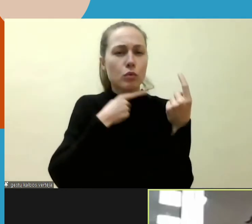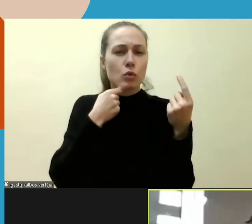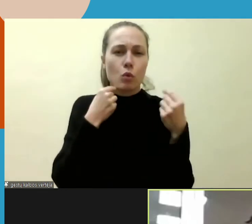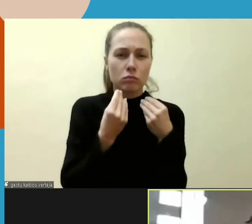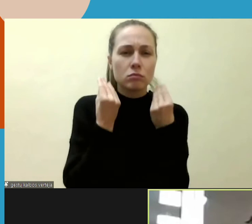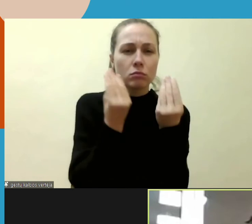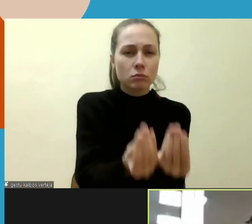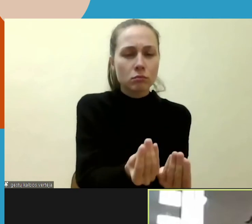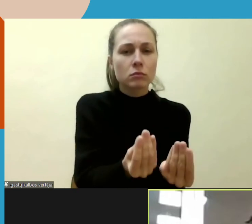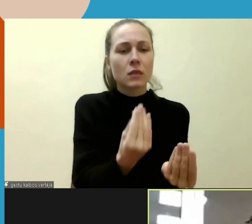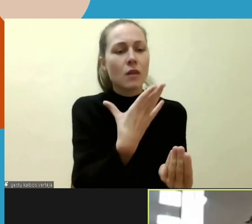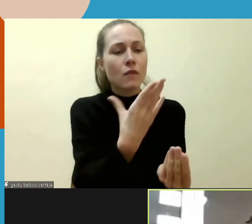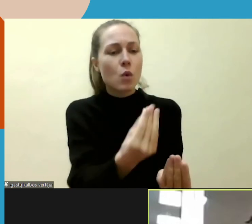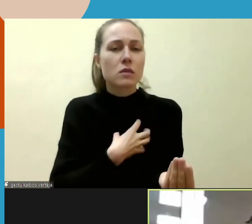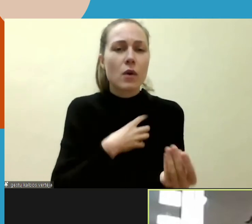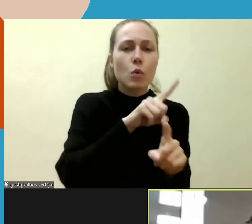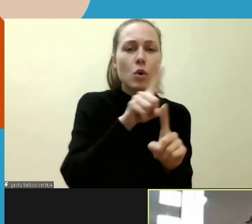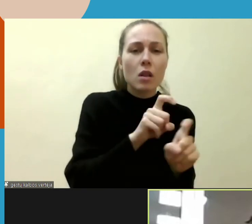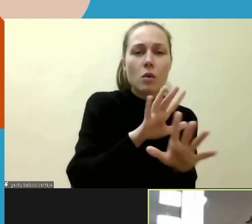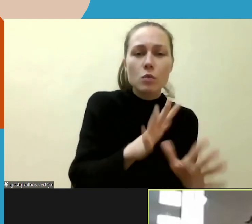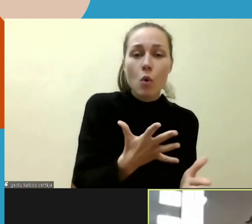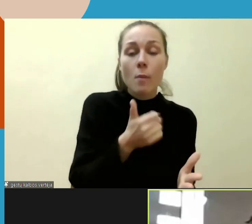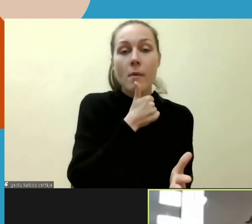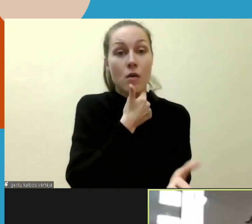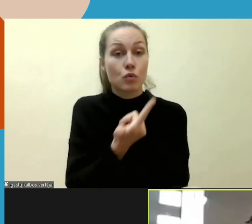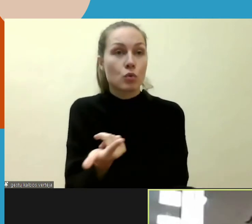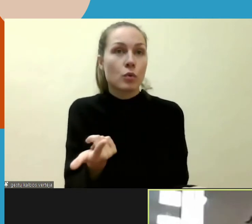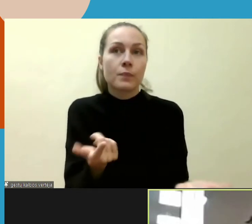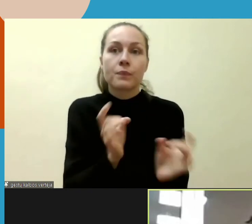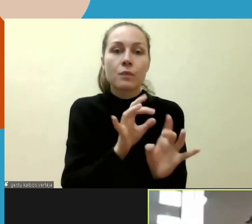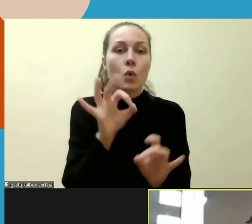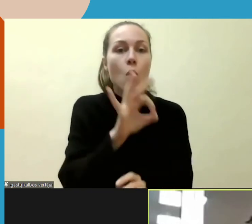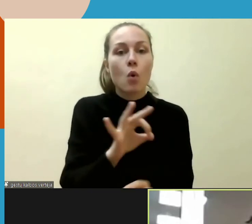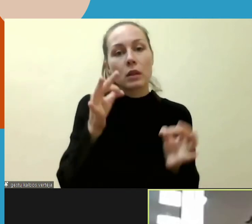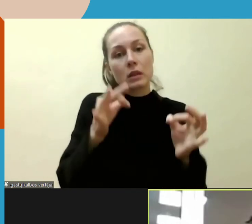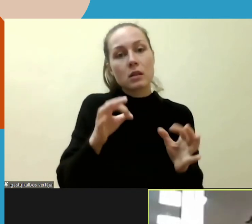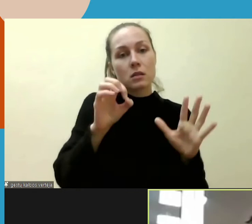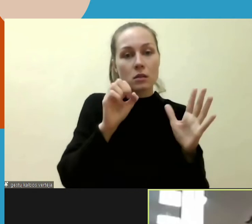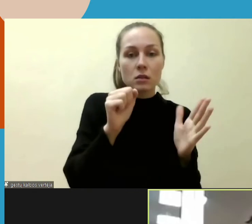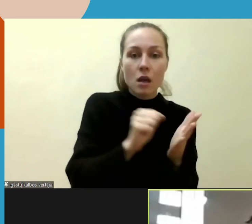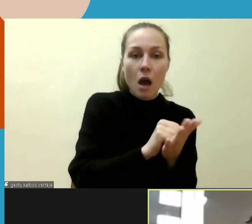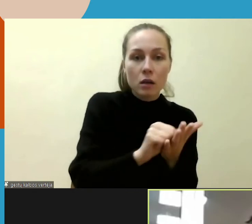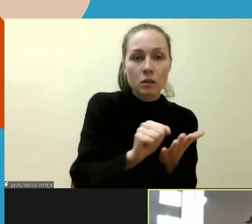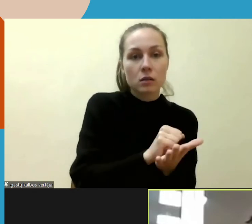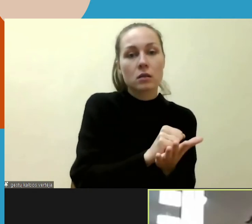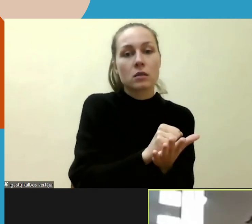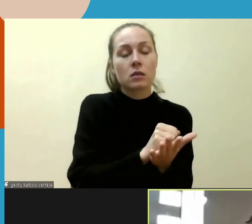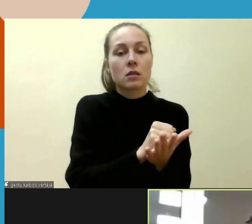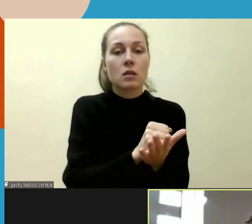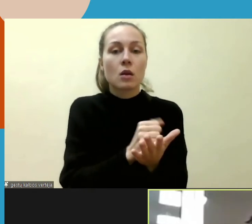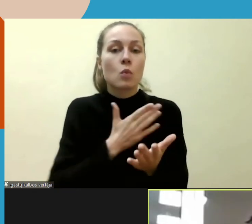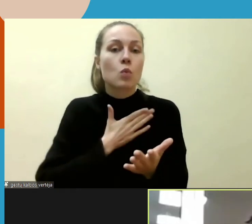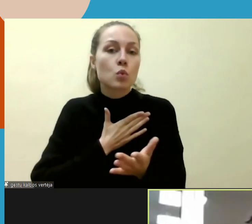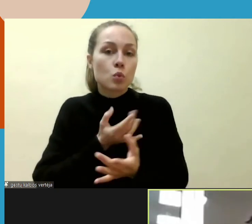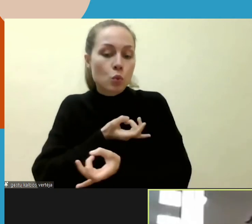jiems rūpimais, klausimais, pavyzdžiui, supažindyti su teisės aktais, supažindyti su mūsų